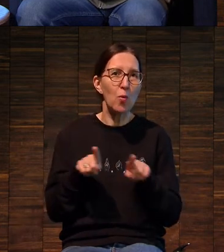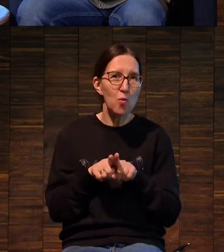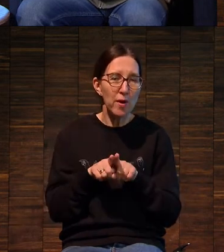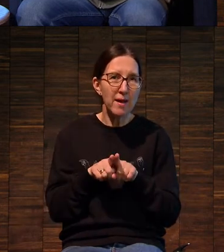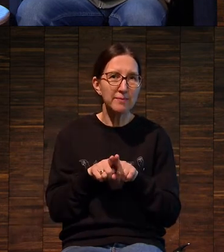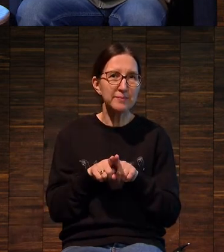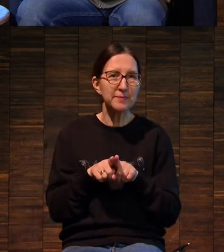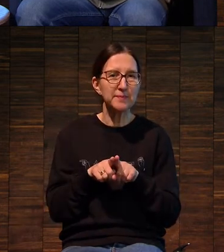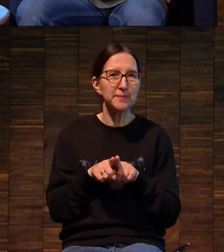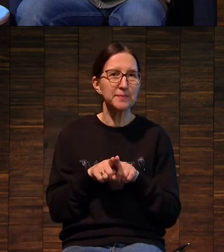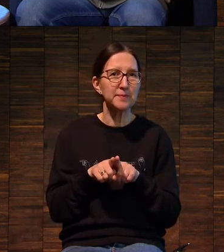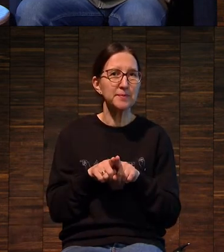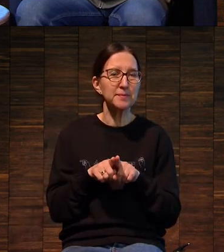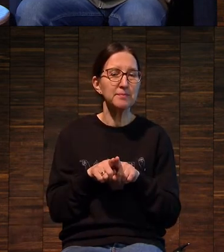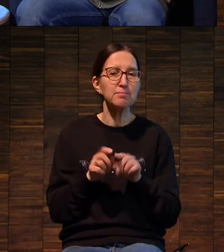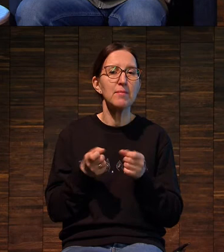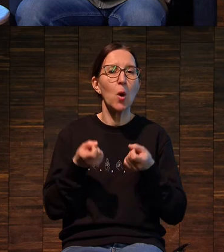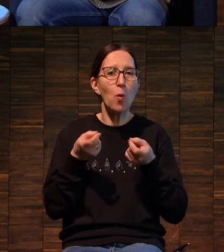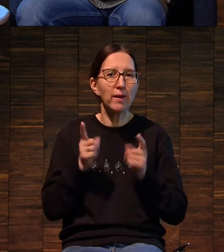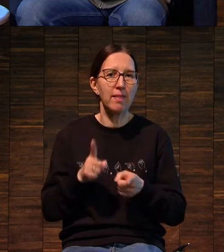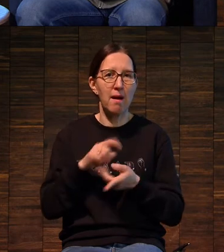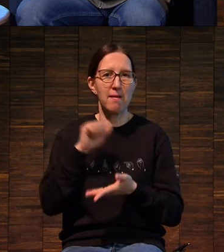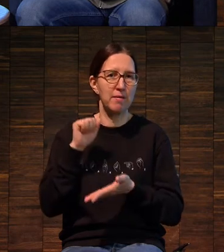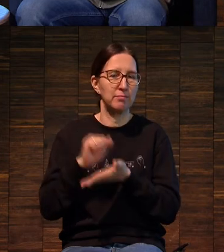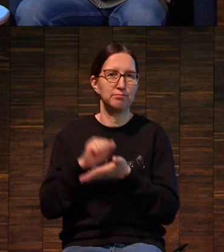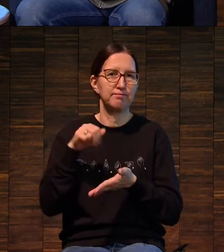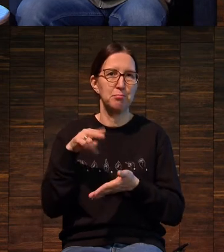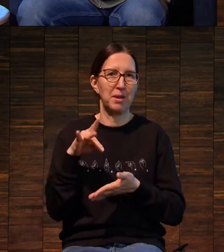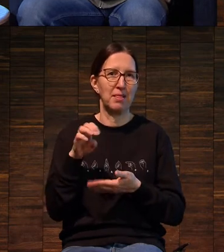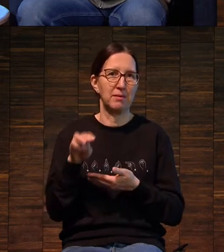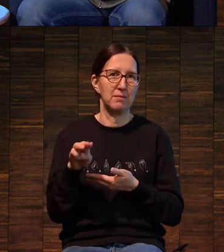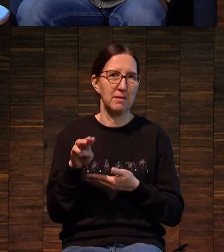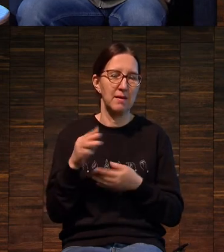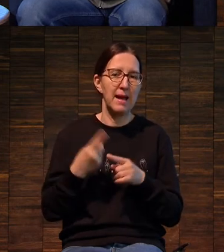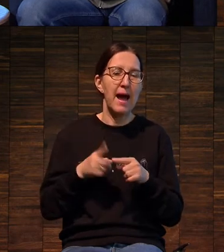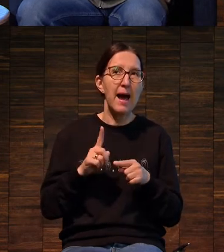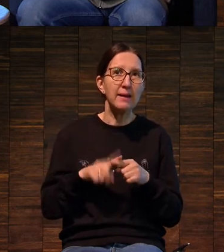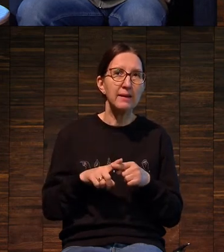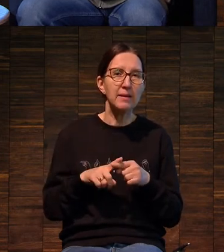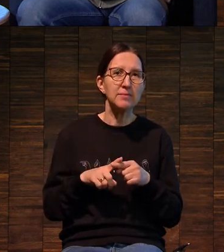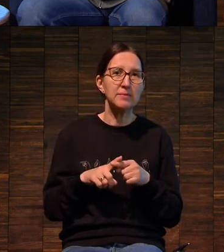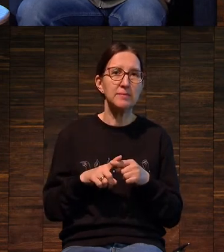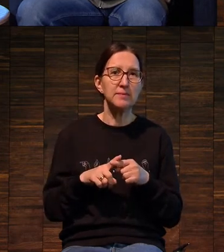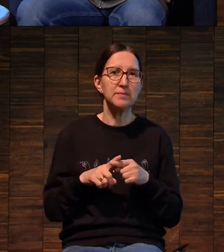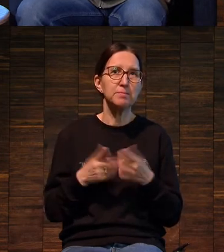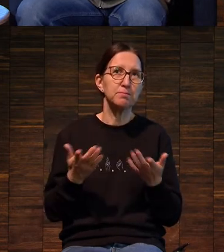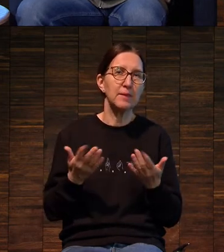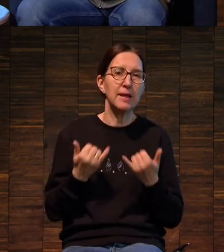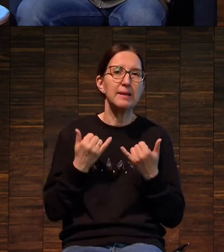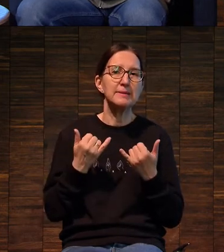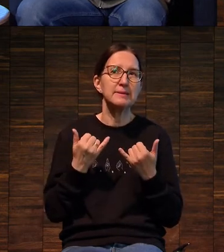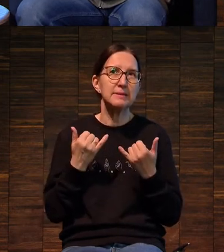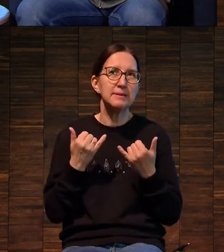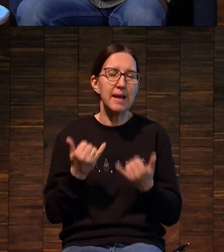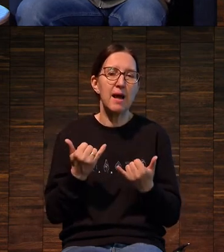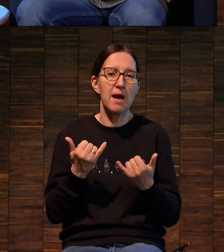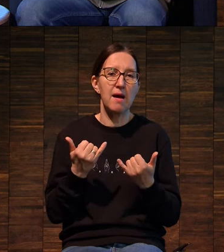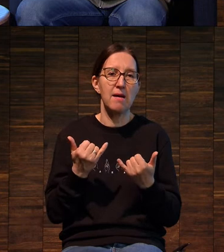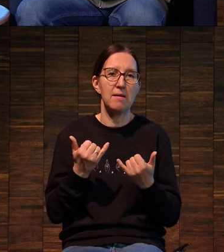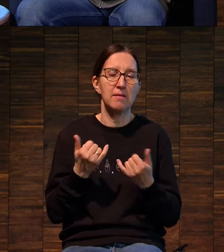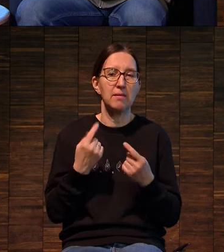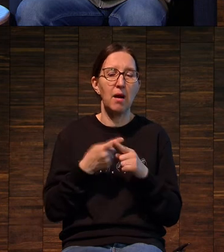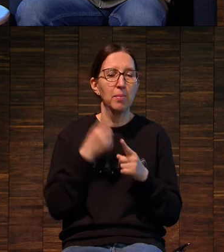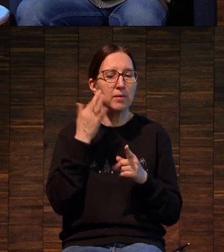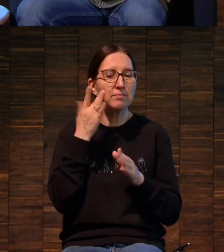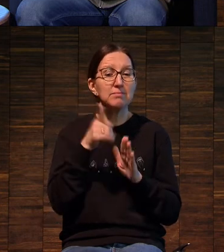оригинальный print. То есть для нас это… То есть для существа